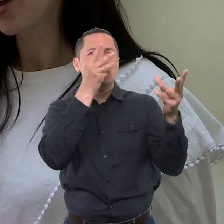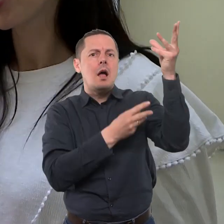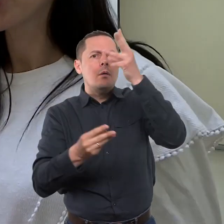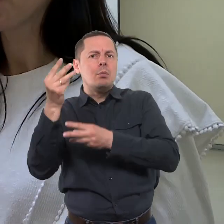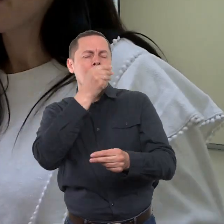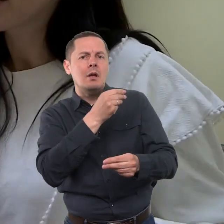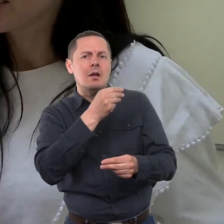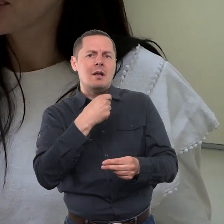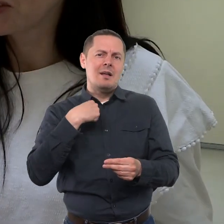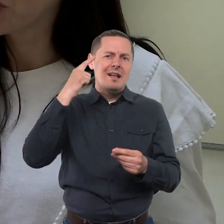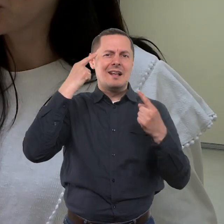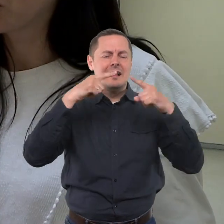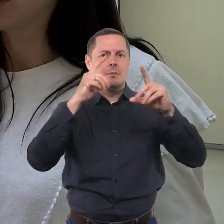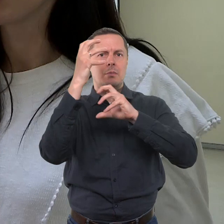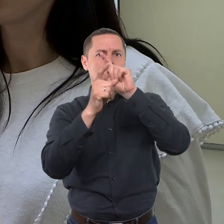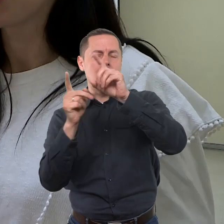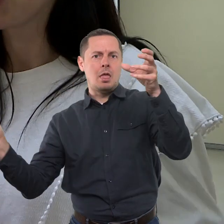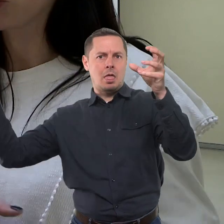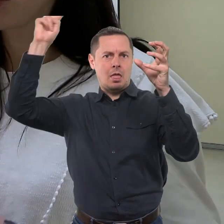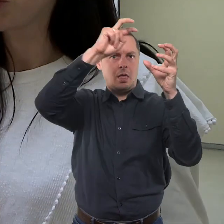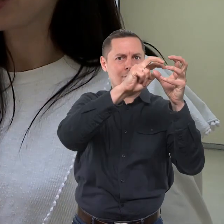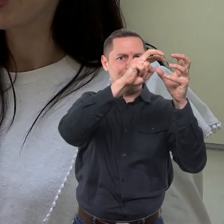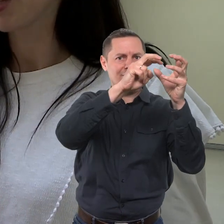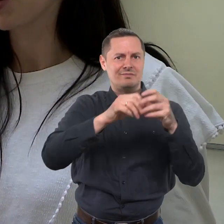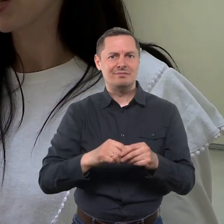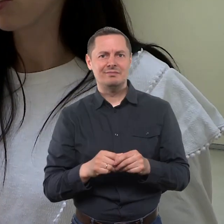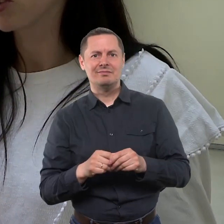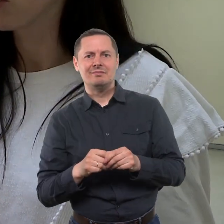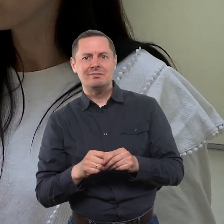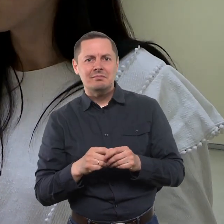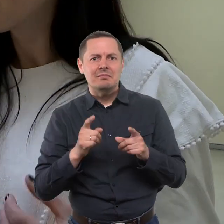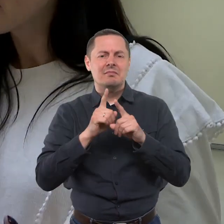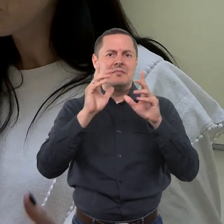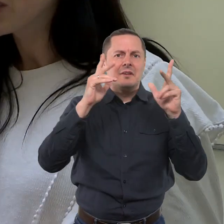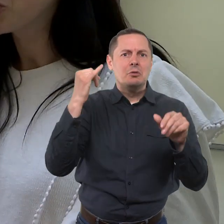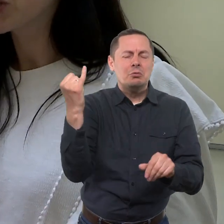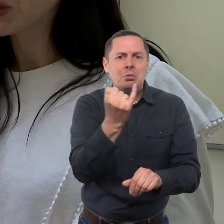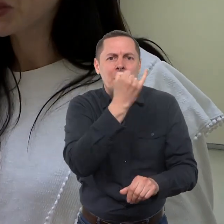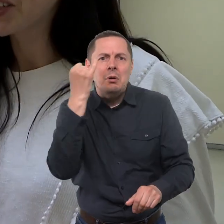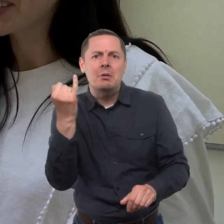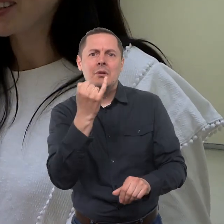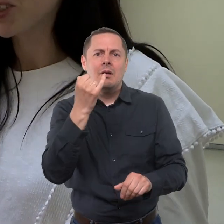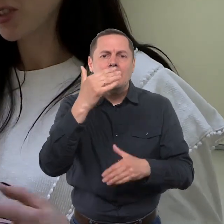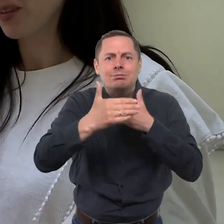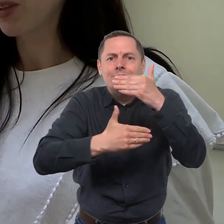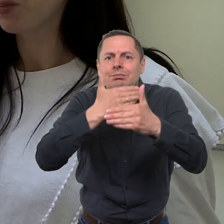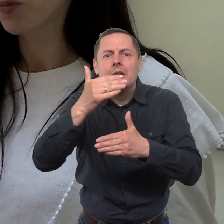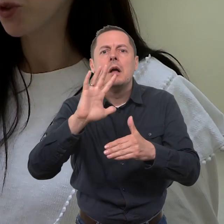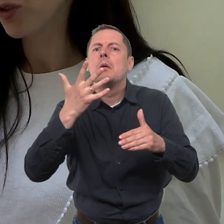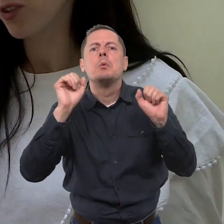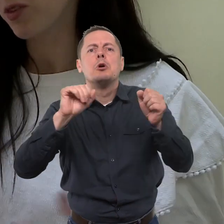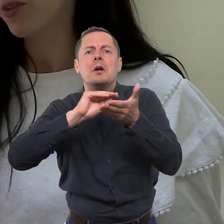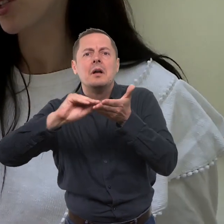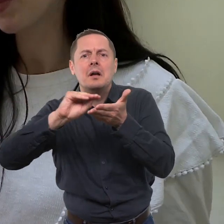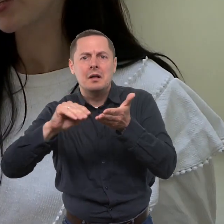įdomi, aš tarsi persikildavau, teleportuodavau įsitą kitą pasaulį, tai gaudau, kaip jie tai sugeva padaryti, kad aš viską aplink